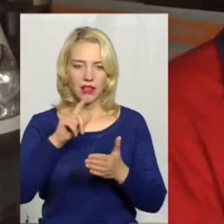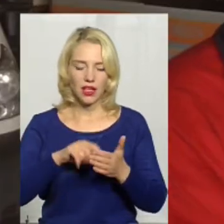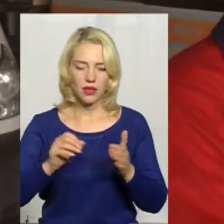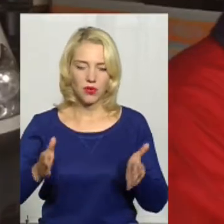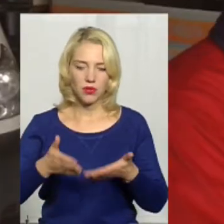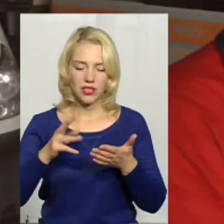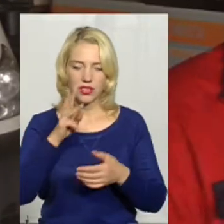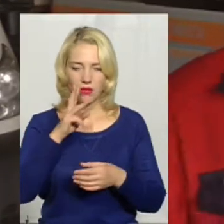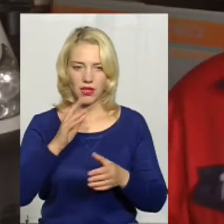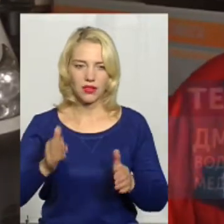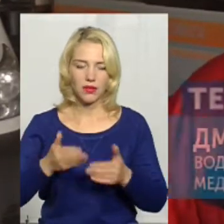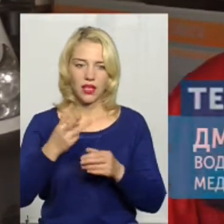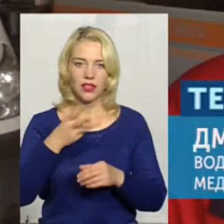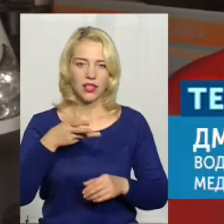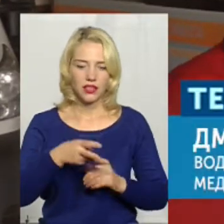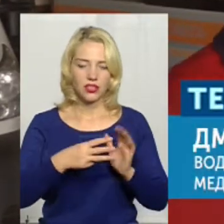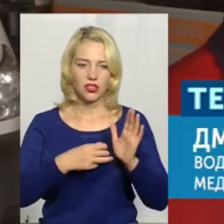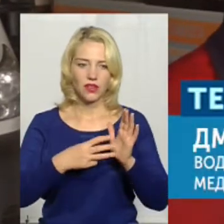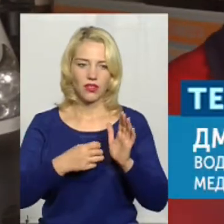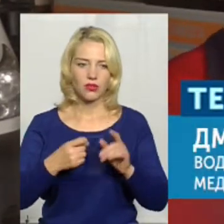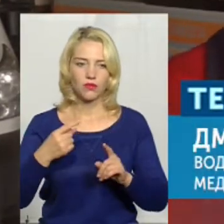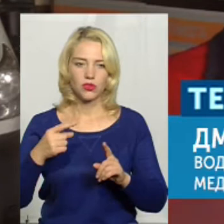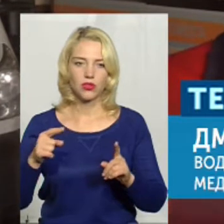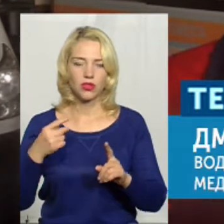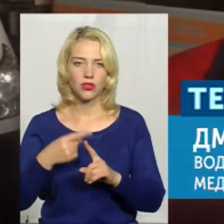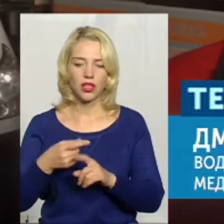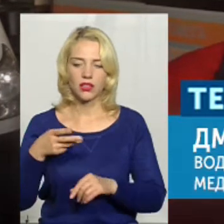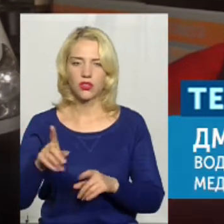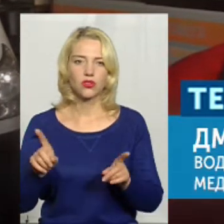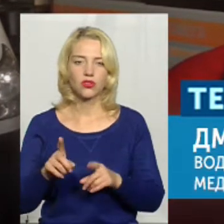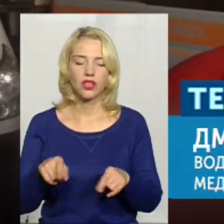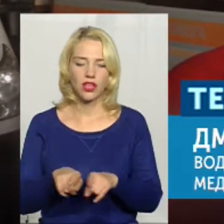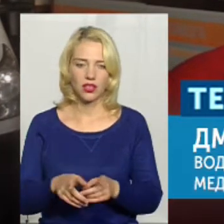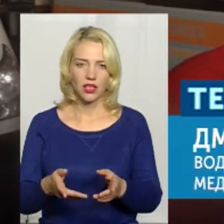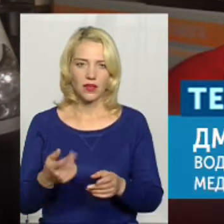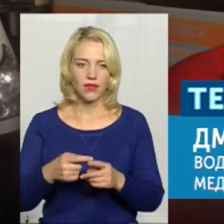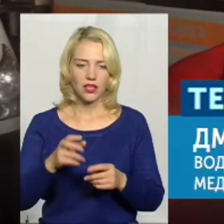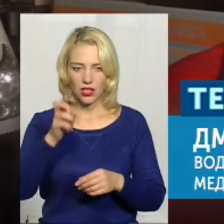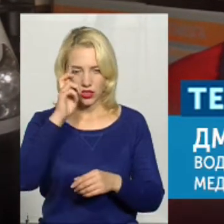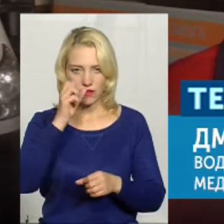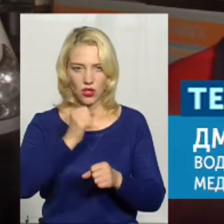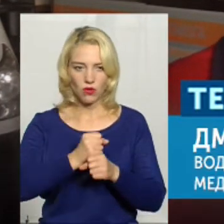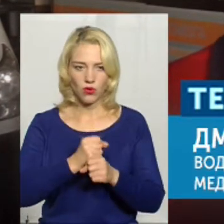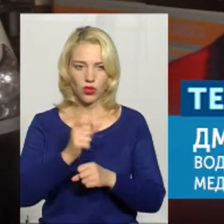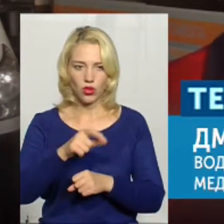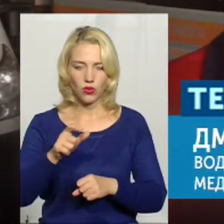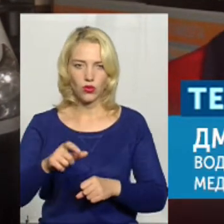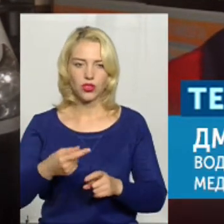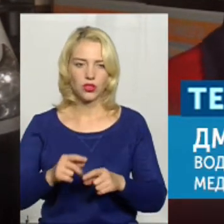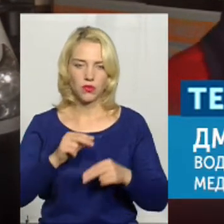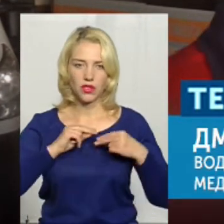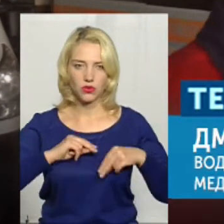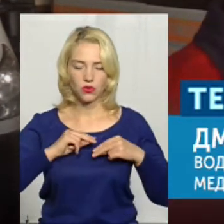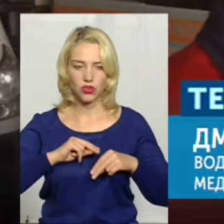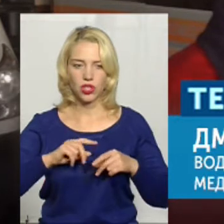Як можна 3 800, додати 3 тисячі і мати щось? Дехто таке бачить, що на державній роботі люди, на державній роботі працюють.